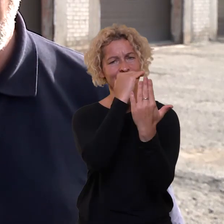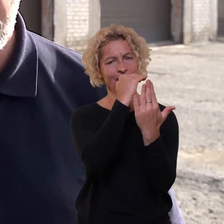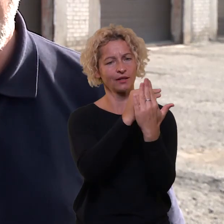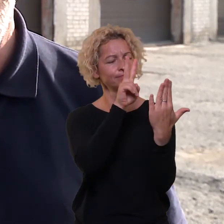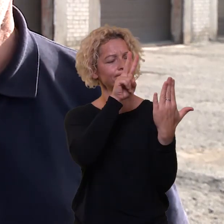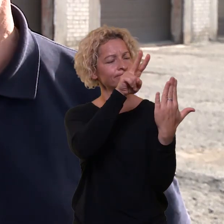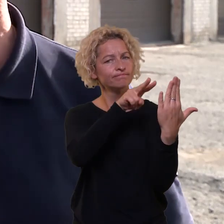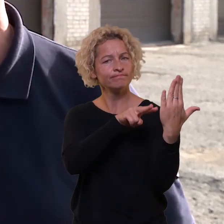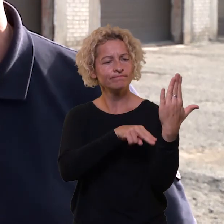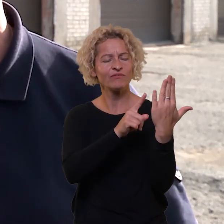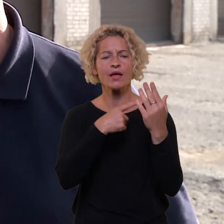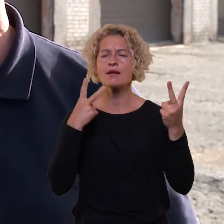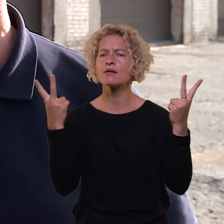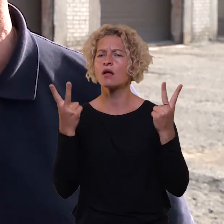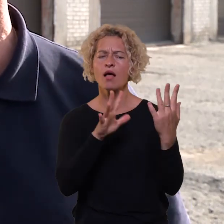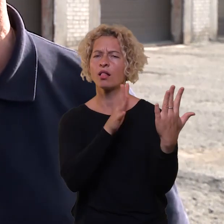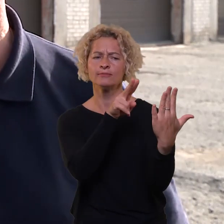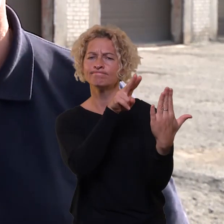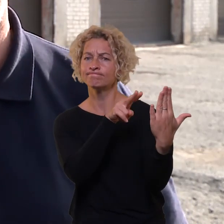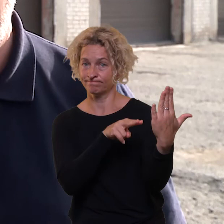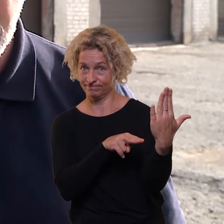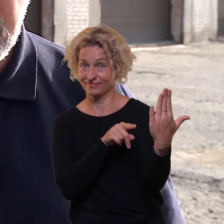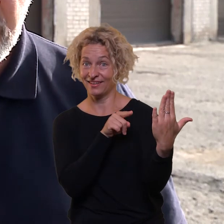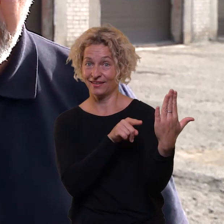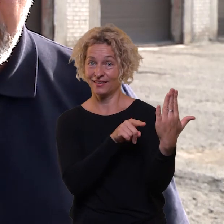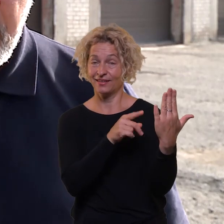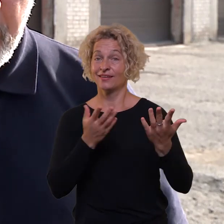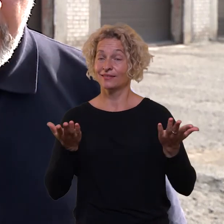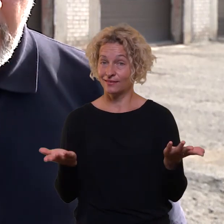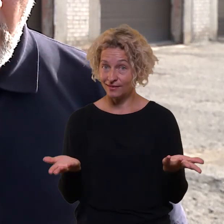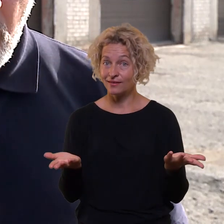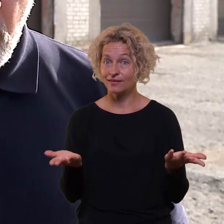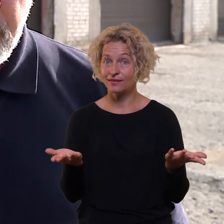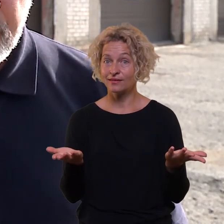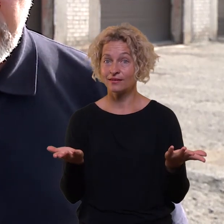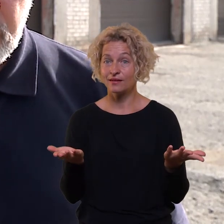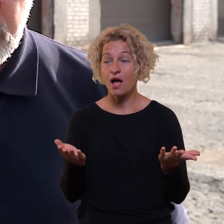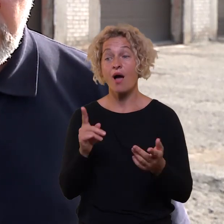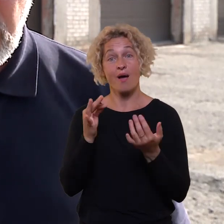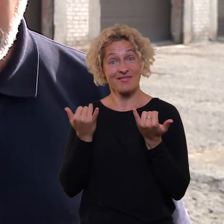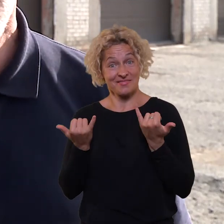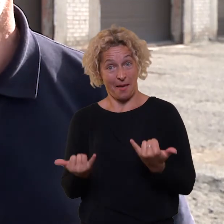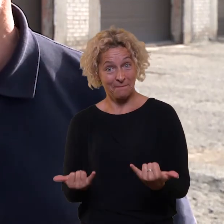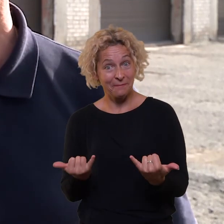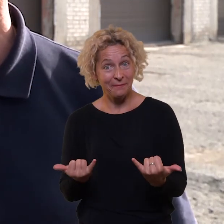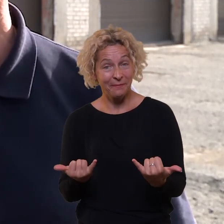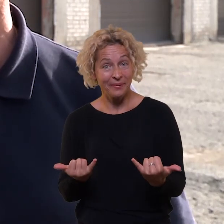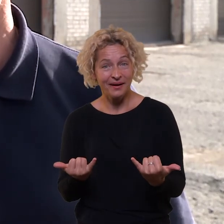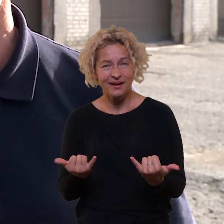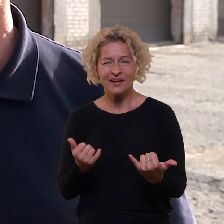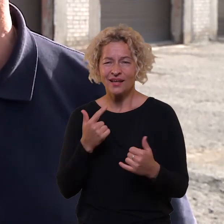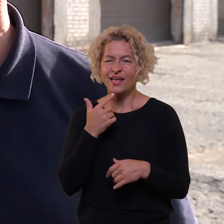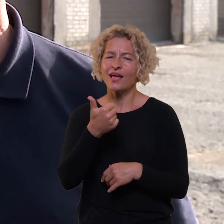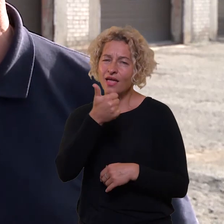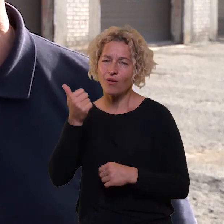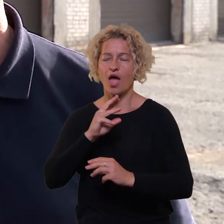kad kokias yra jų reikalavimai to parko, sakykime, panašiai. O dabartiniu laikotarpiu